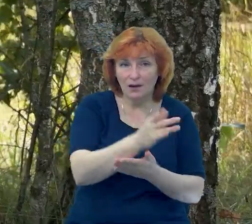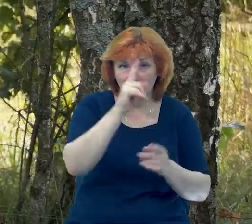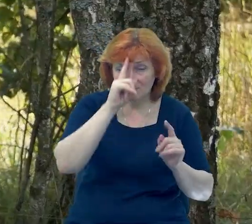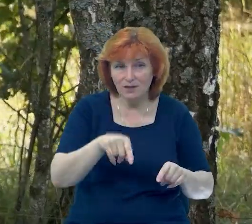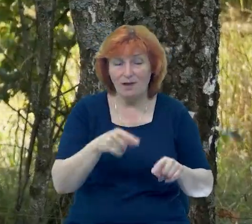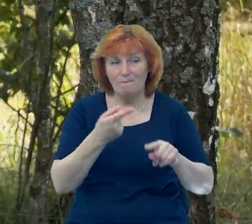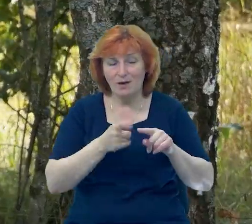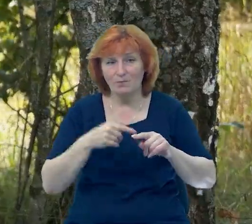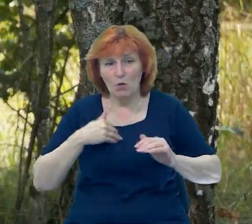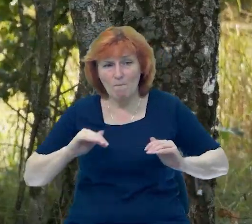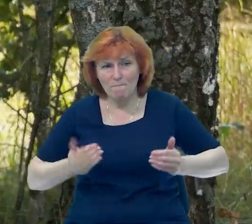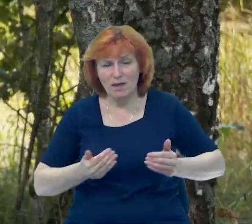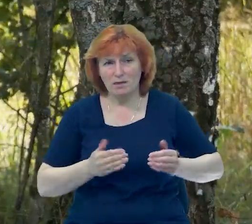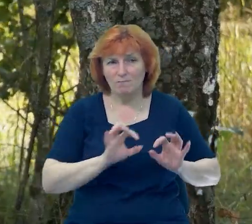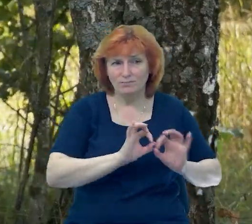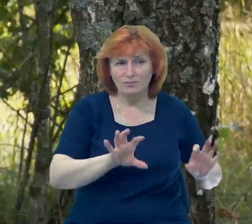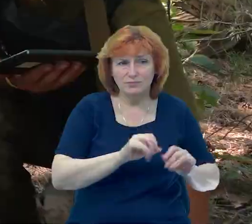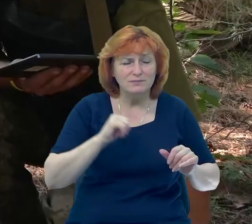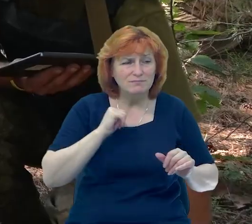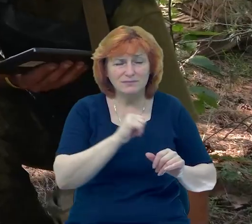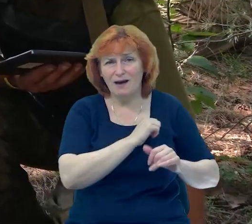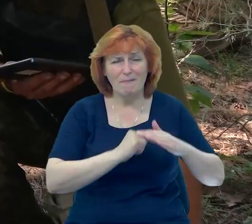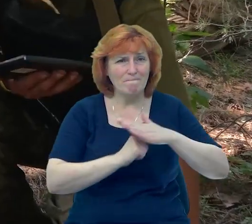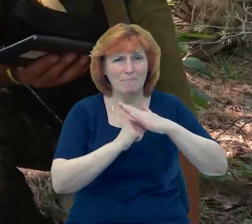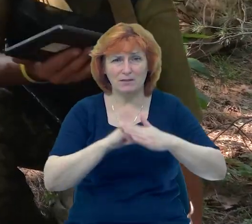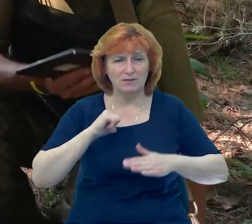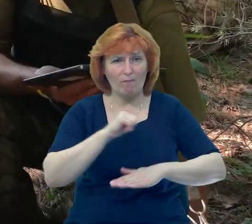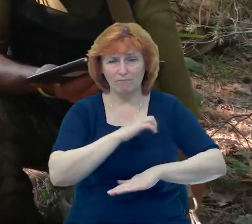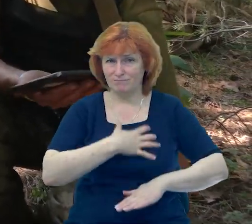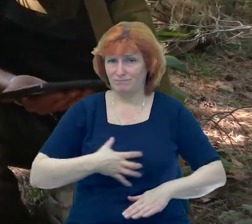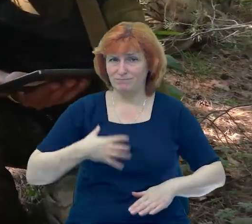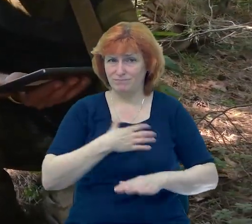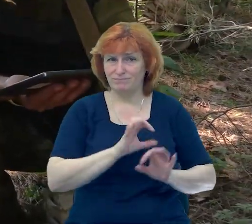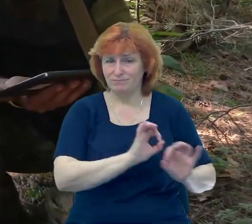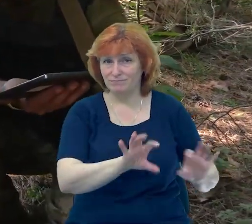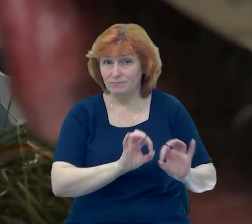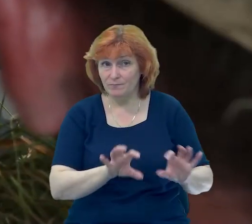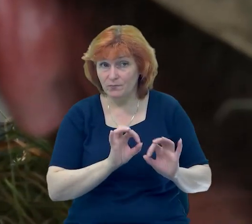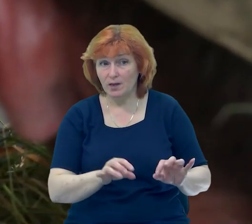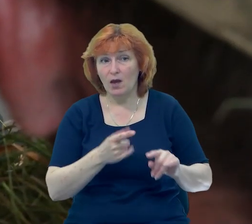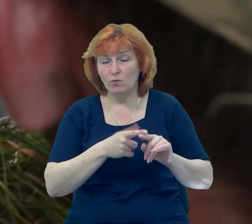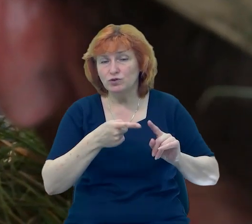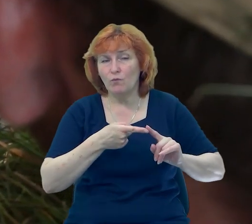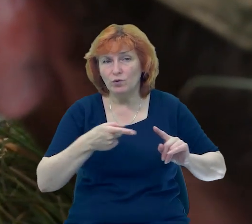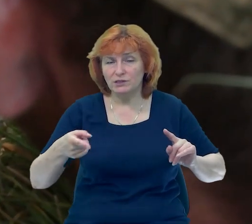теорії, той мінімум, який необхідний дійсно. Зразу з першого дня починаємо літати. І вже в процесі навчання